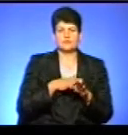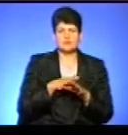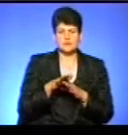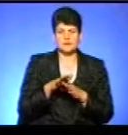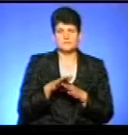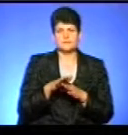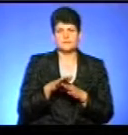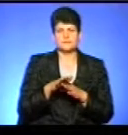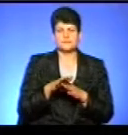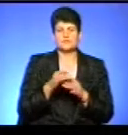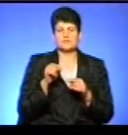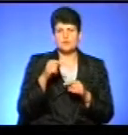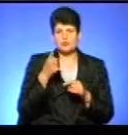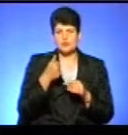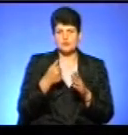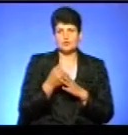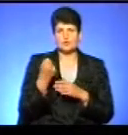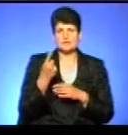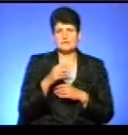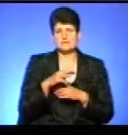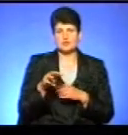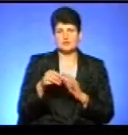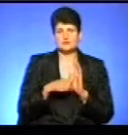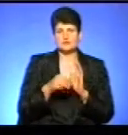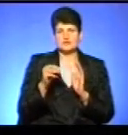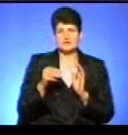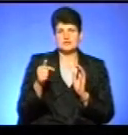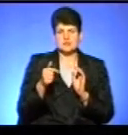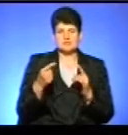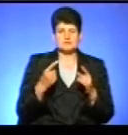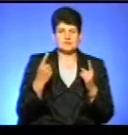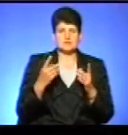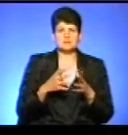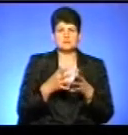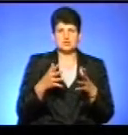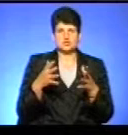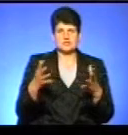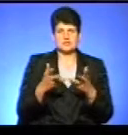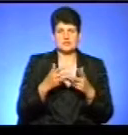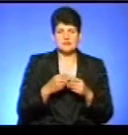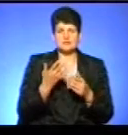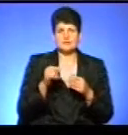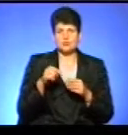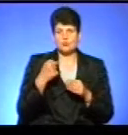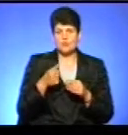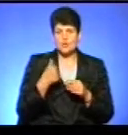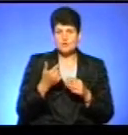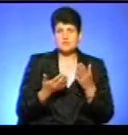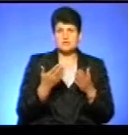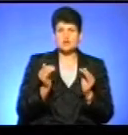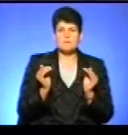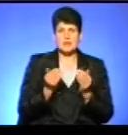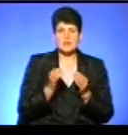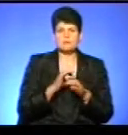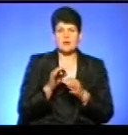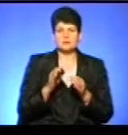бюджетних коштів. Цього року це до 11 мільйонів 600 тисяч гривень. Тобто, суттєво збільшилася кількість. Але цього року, якщо малий